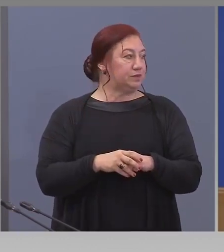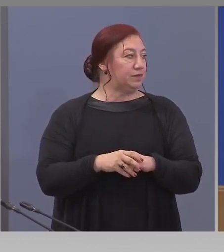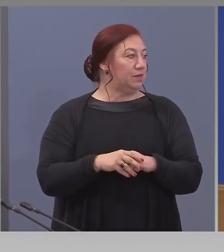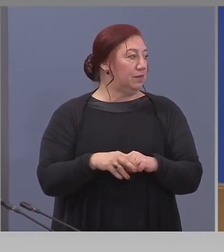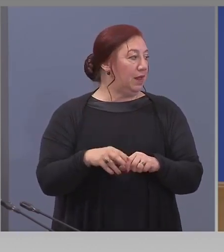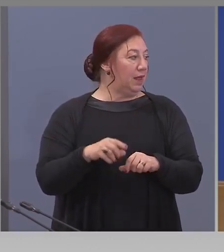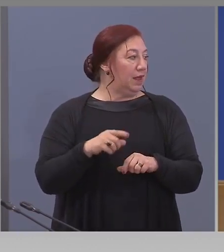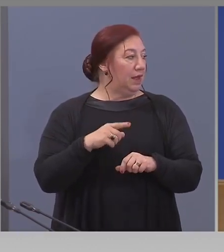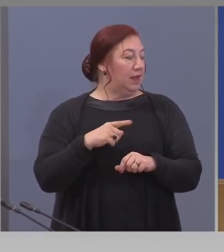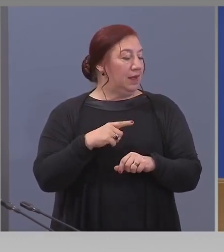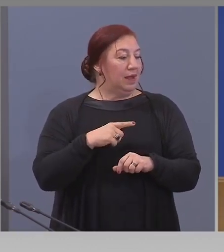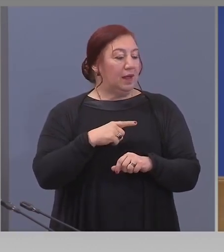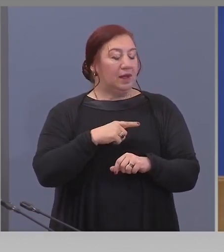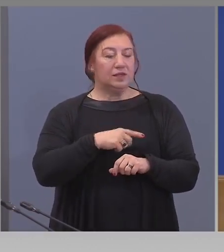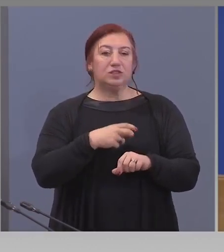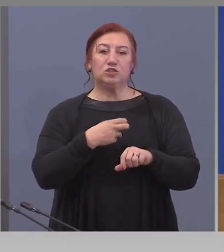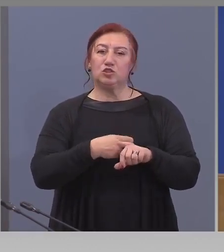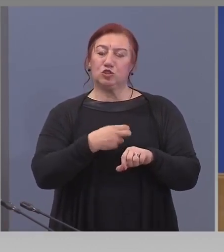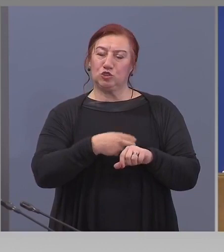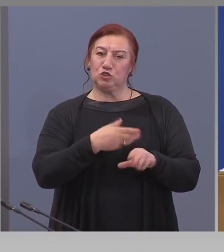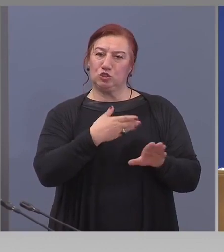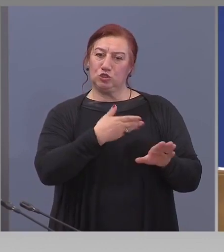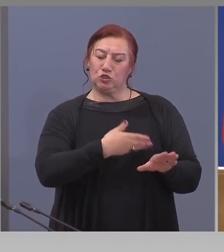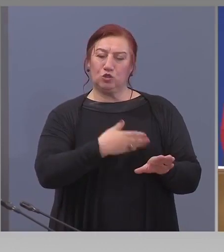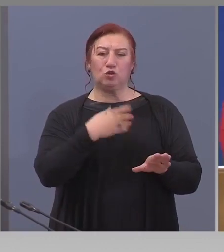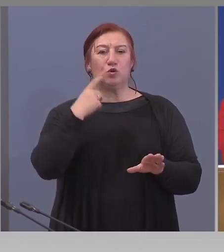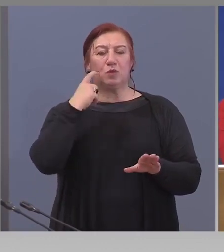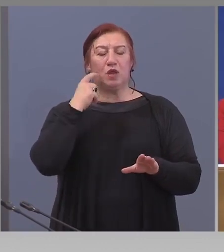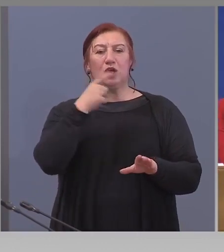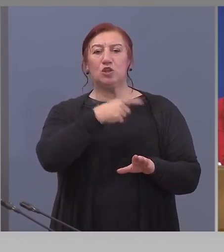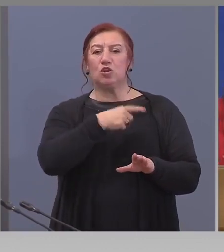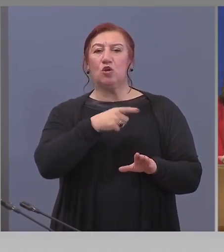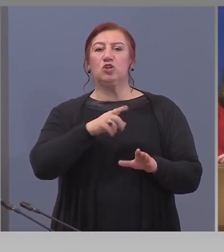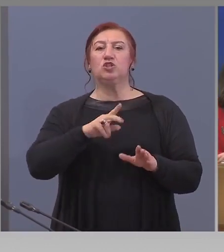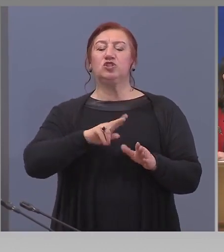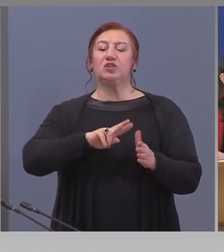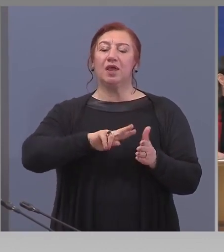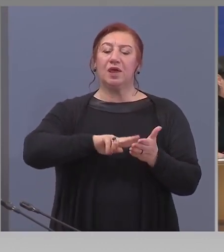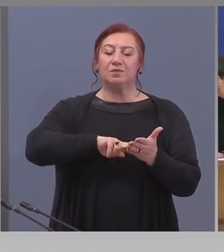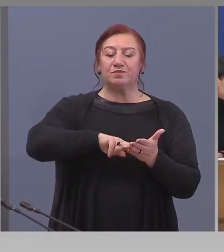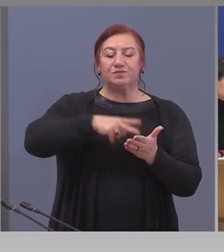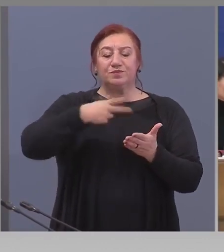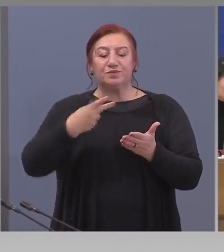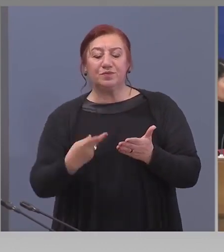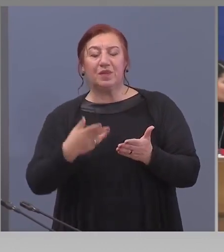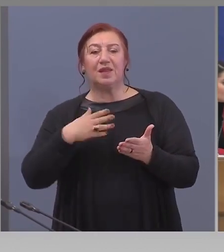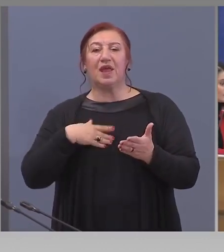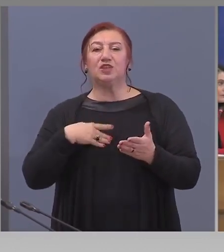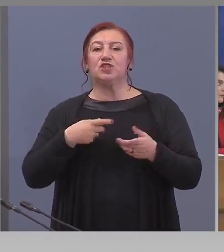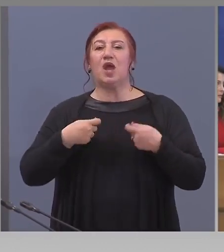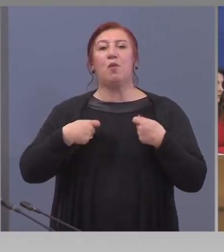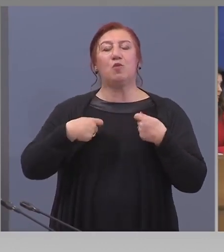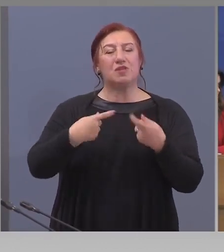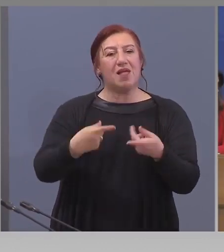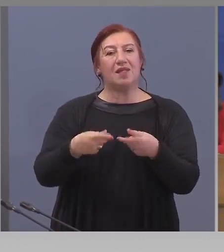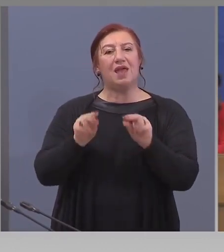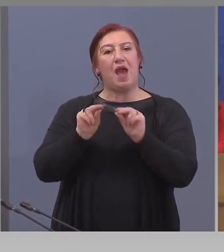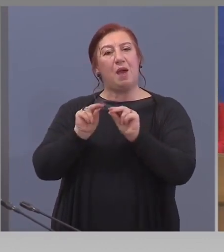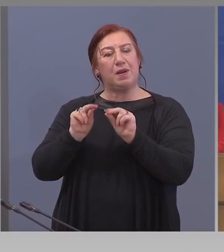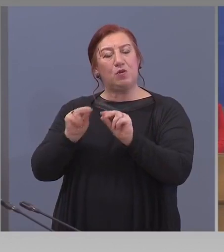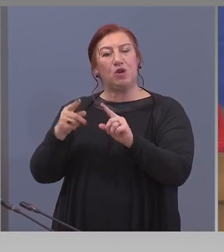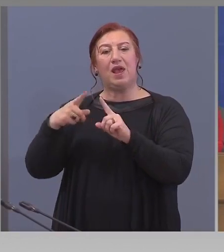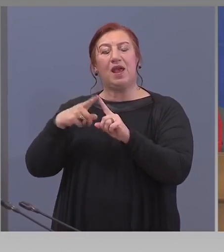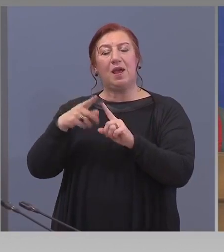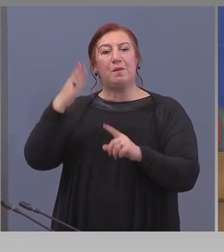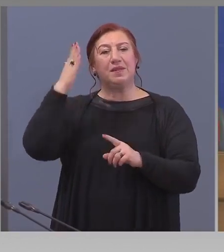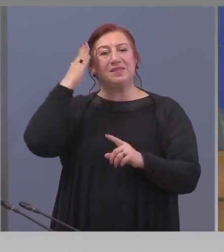нас. Той е човека, който ще привежда нашите послания, алгоритми, припоръки към Министерството